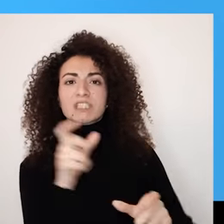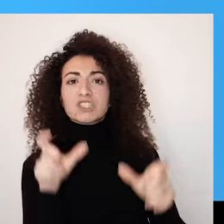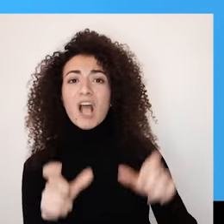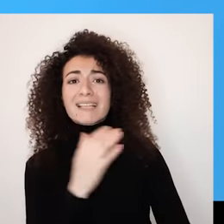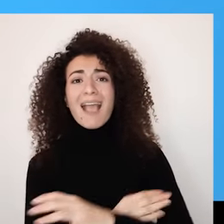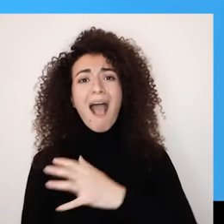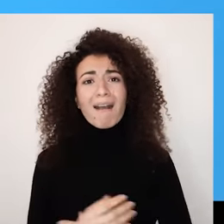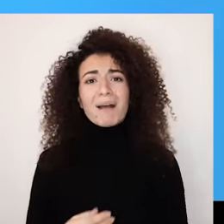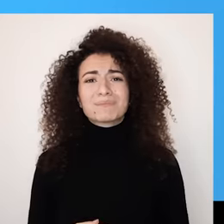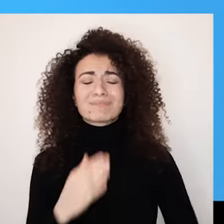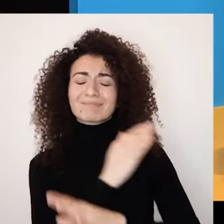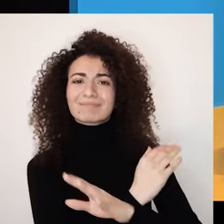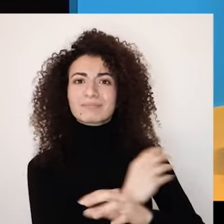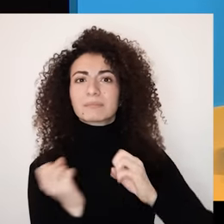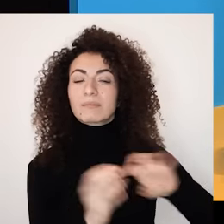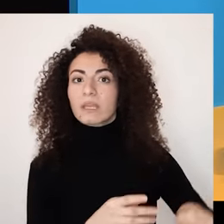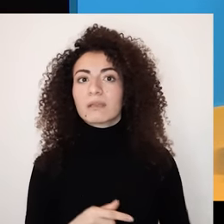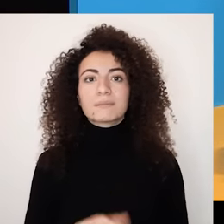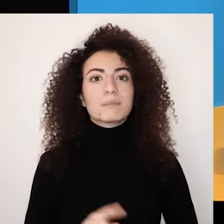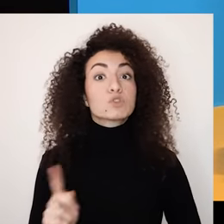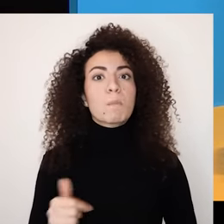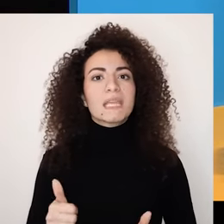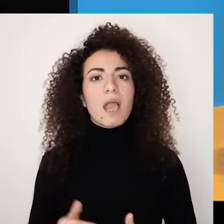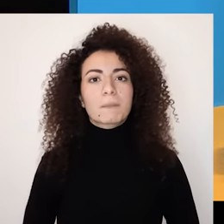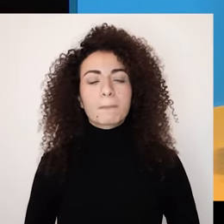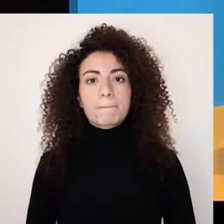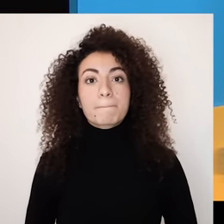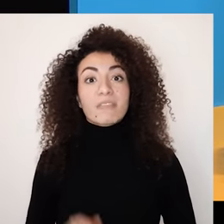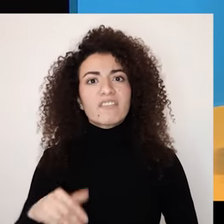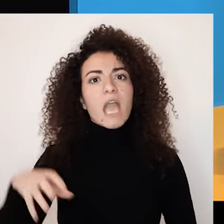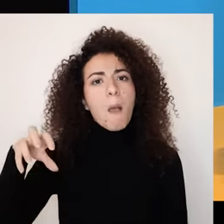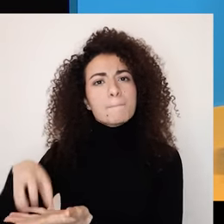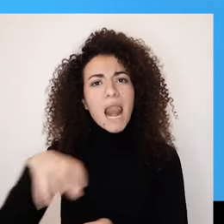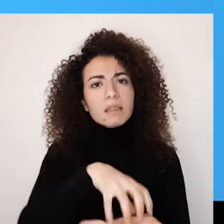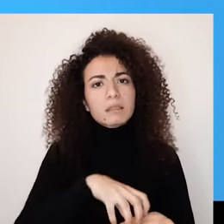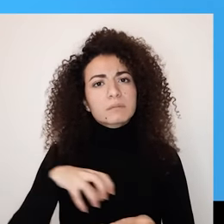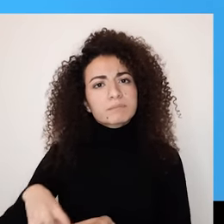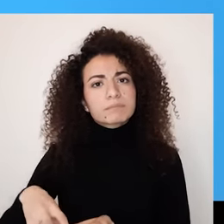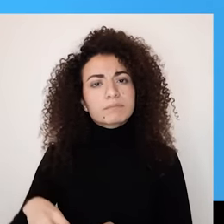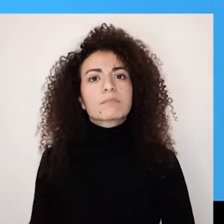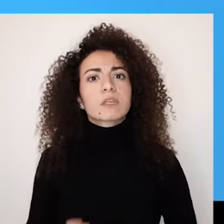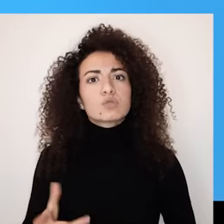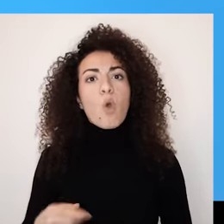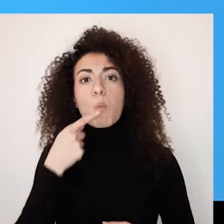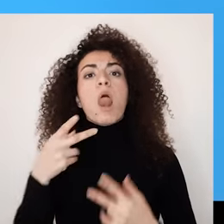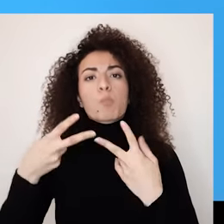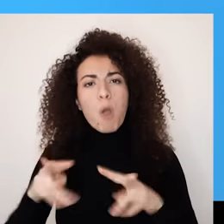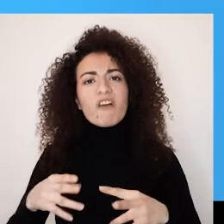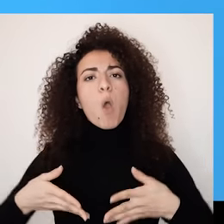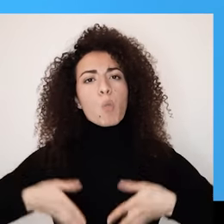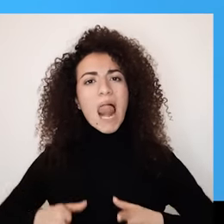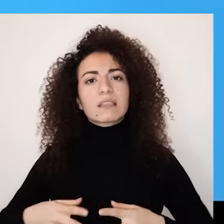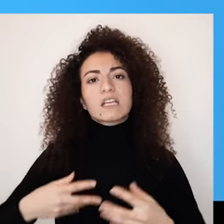واختلاف الأشخاص والإعاقة ممكن للمسها بطرق عديدة حتى قبل الولادة حيث يسمح ببعض الأنظمة